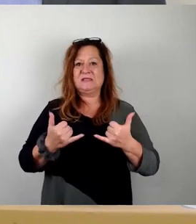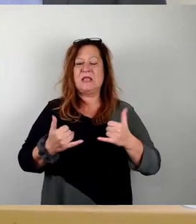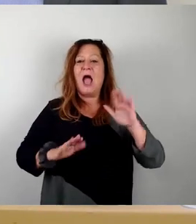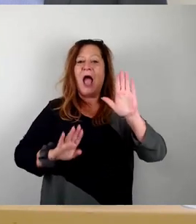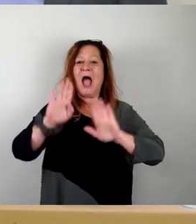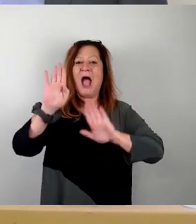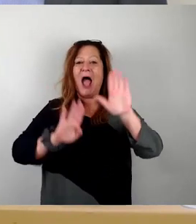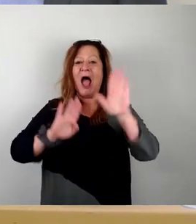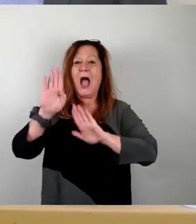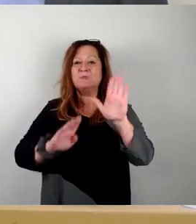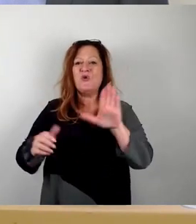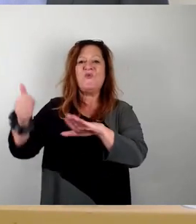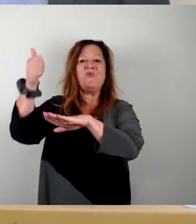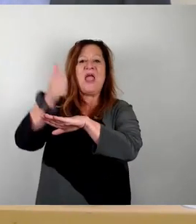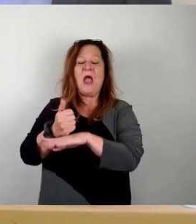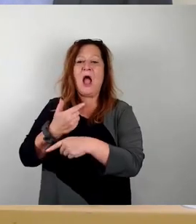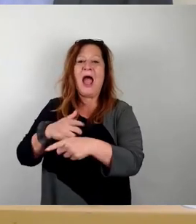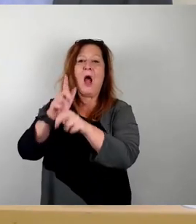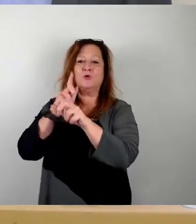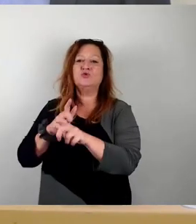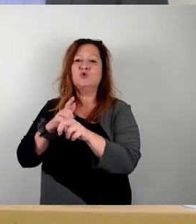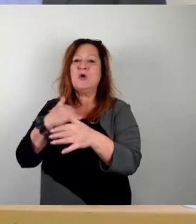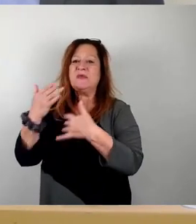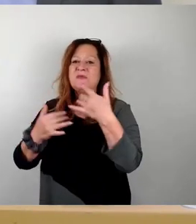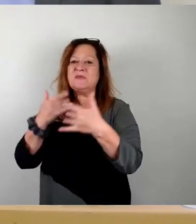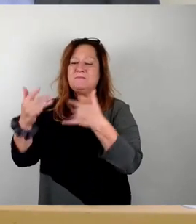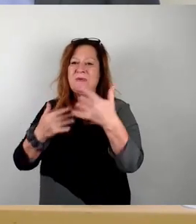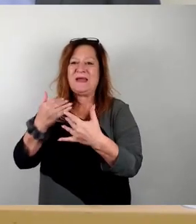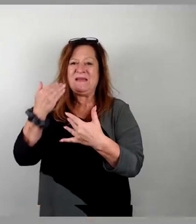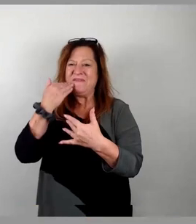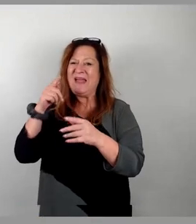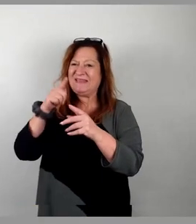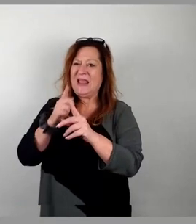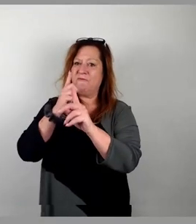federführenden Ausschussbericht. Wer dem folgen möchte, den bitte ich jetzt um das Stimmzeichen.